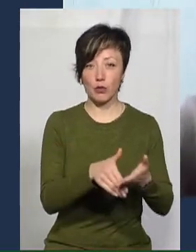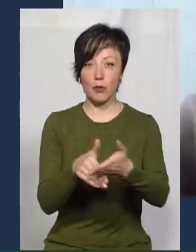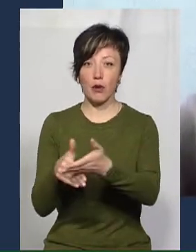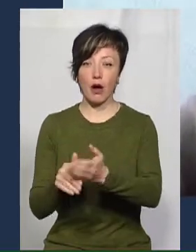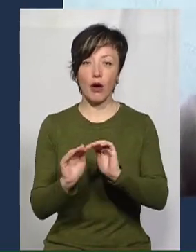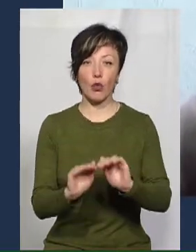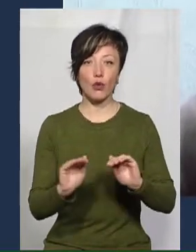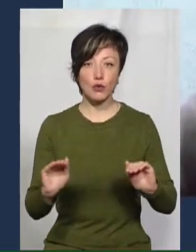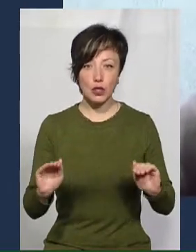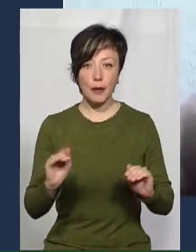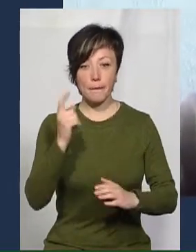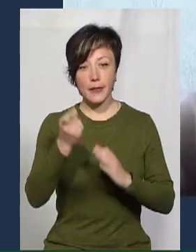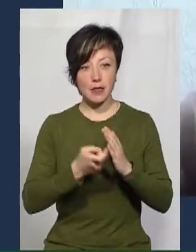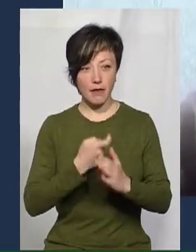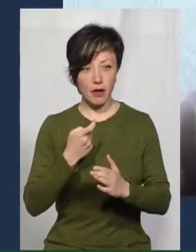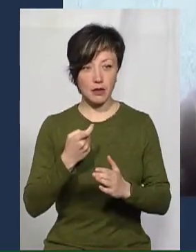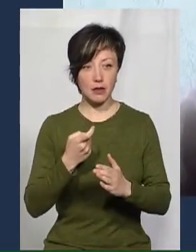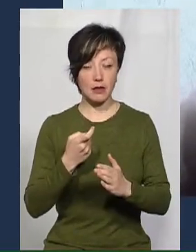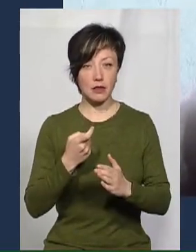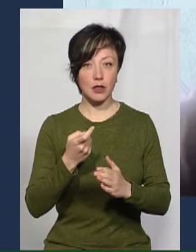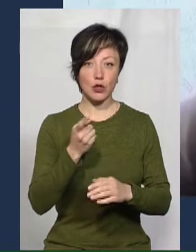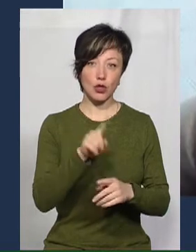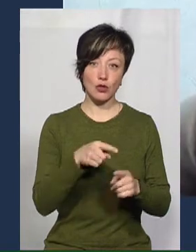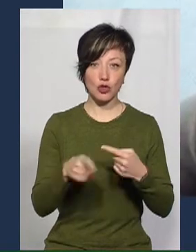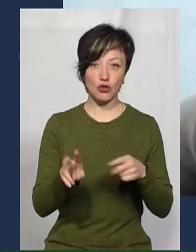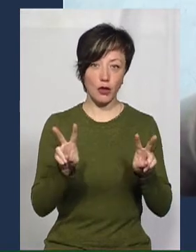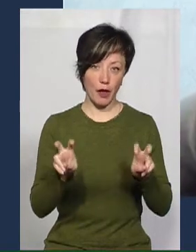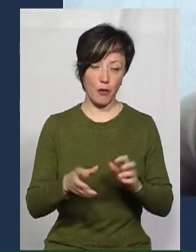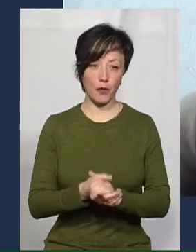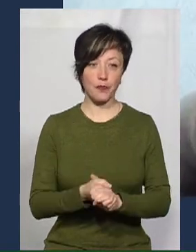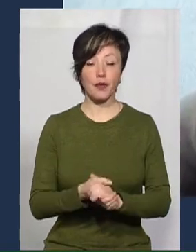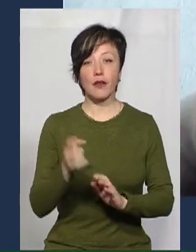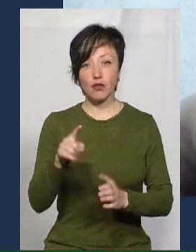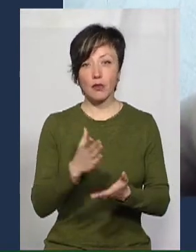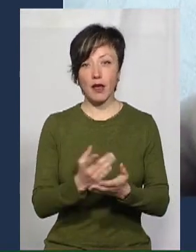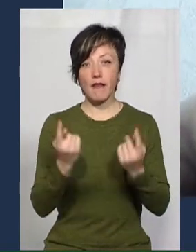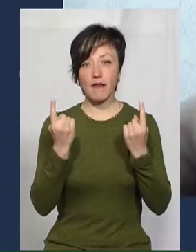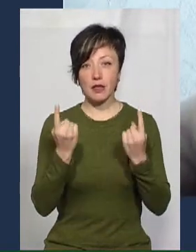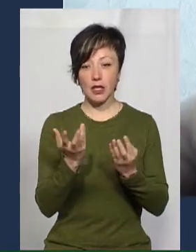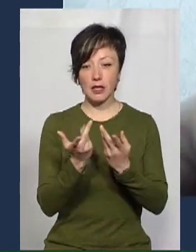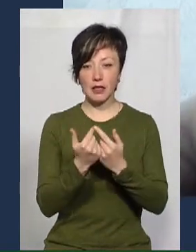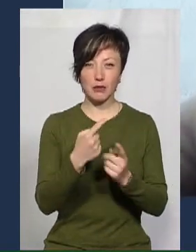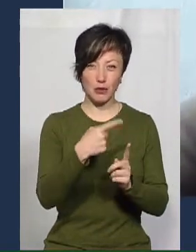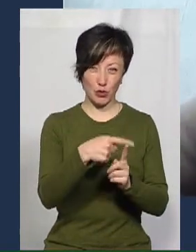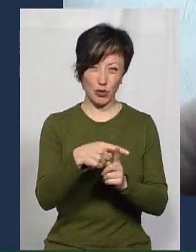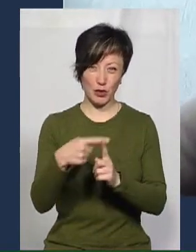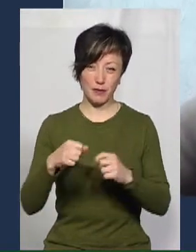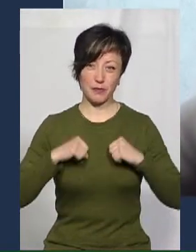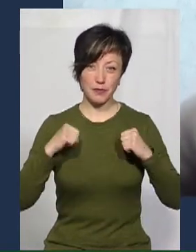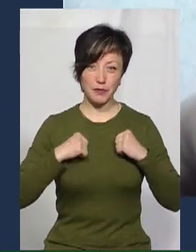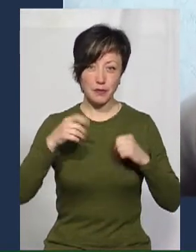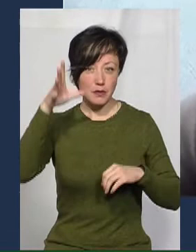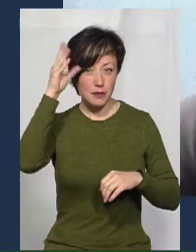учням пізнавати ту чи іншу тему. В цьому є величезна кількість плюсів. Ми намагаємося зараз